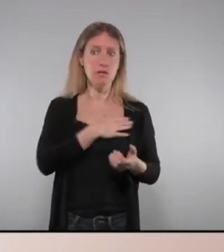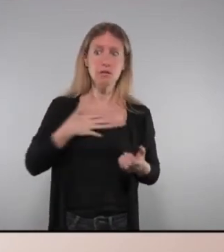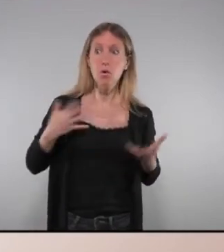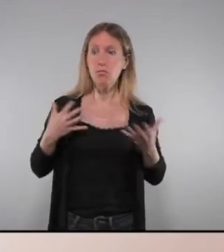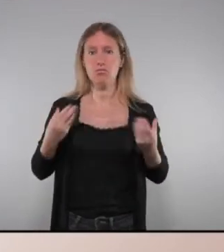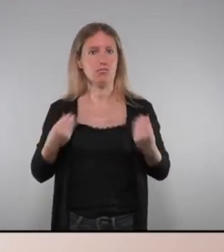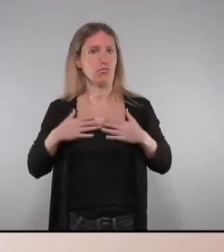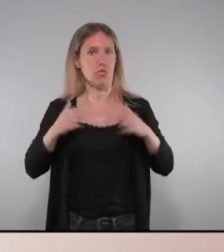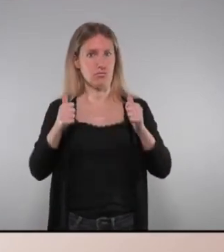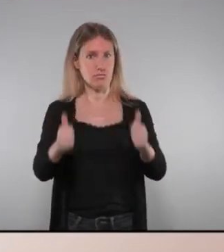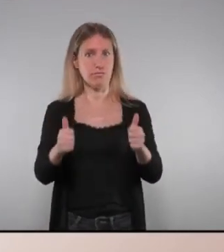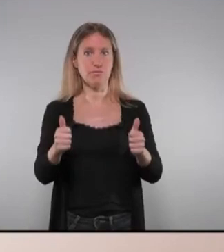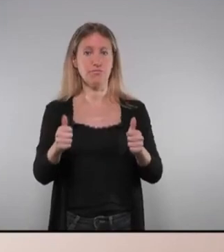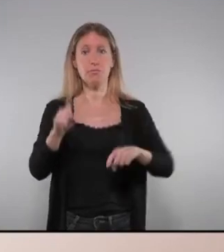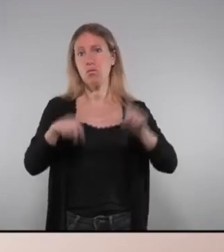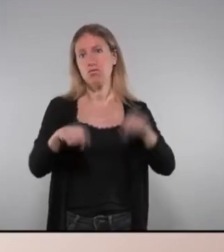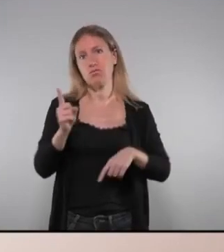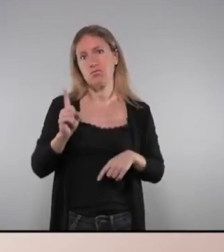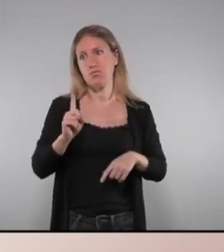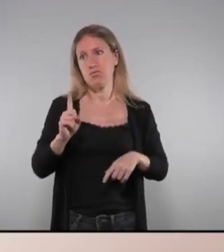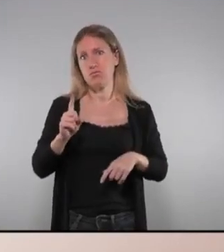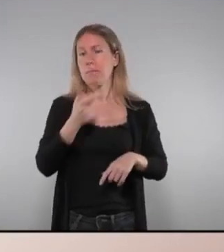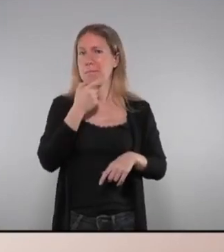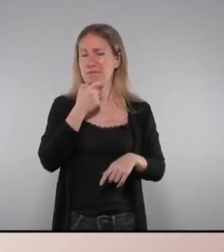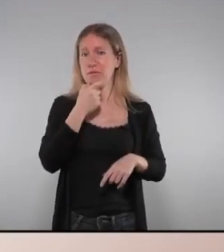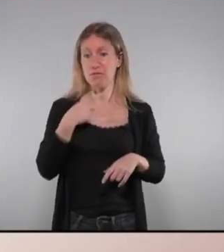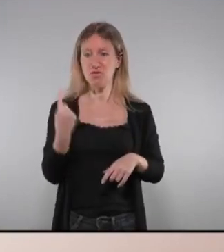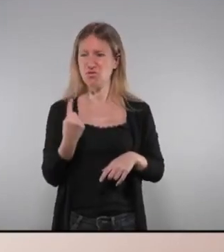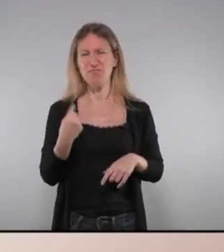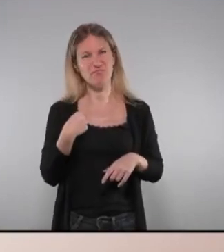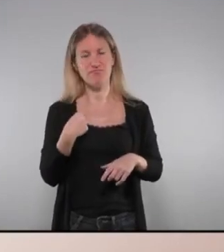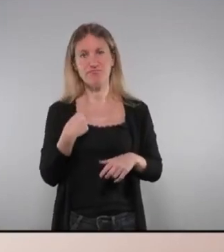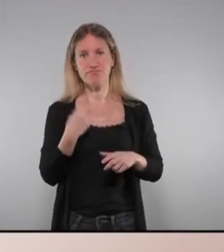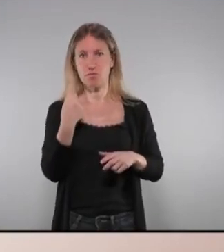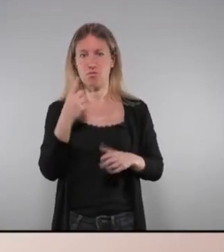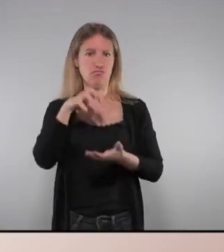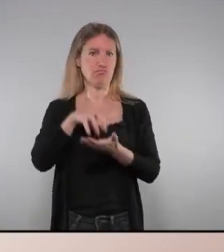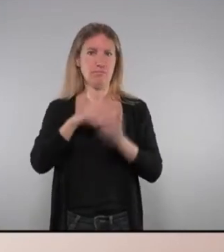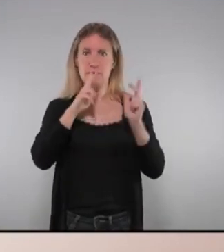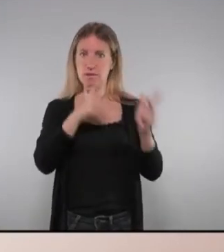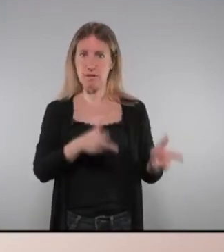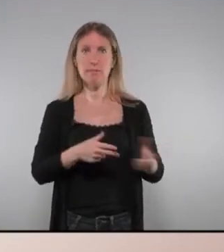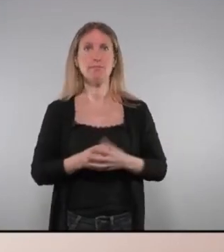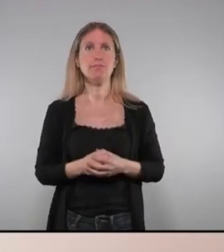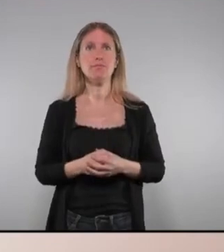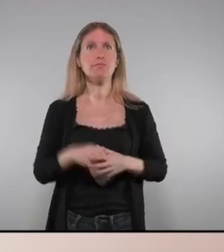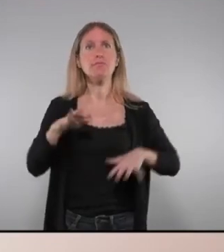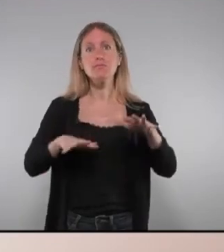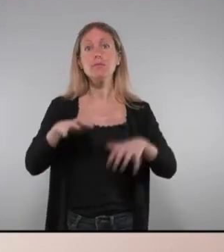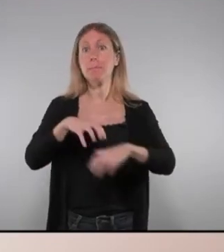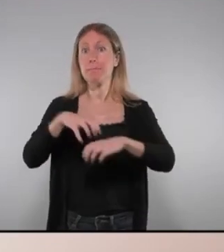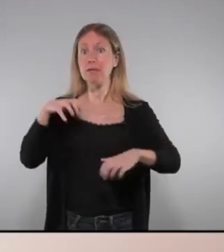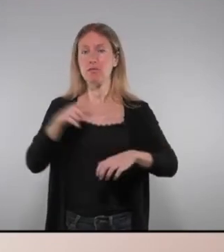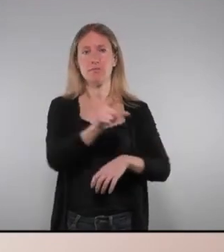hi ha gent doncs que no que per circumstàncies diverses doncs prefereix quan se sent sol anar amb un equipament amb un centre residencial i la